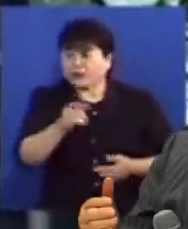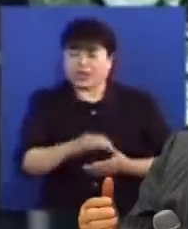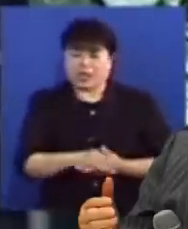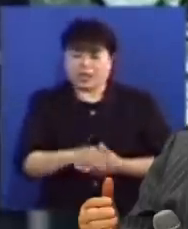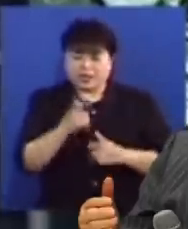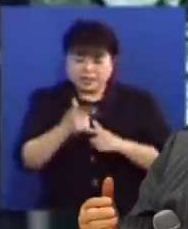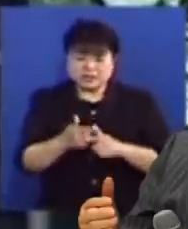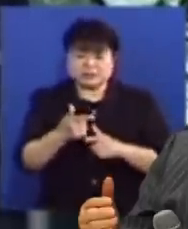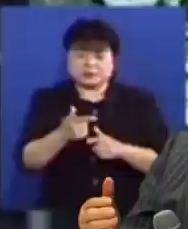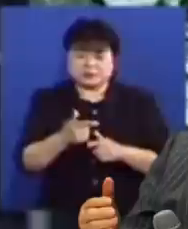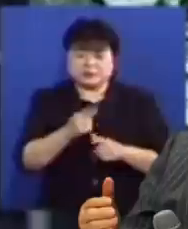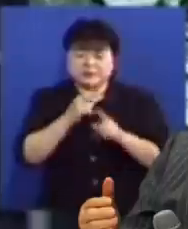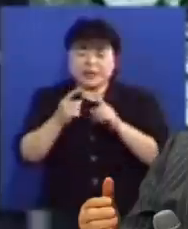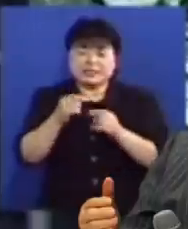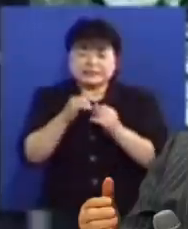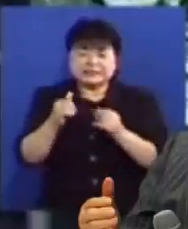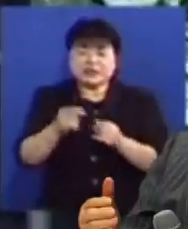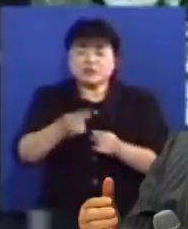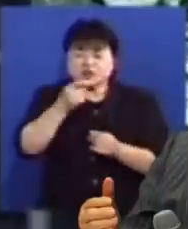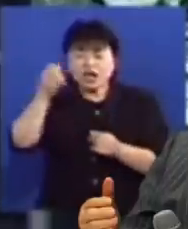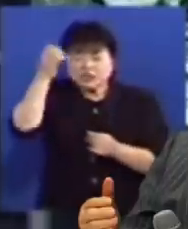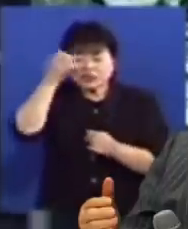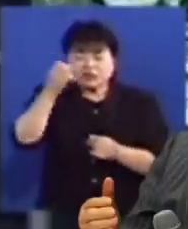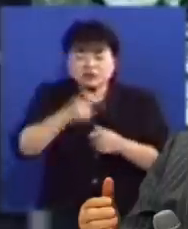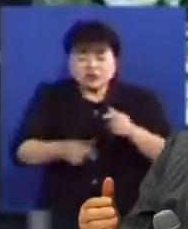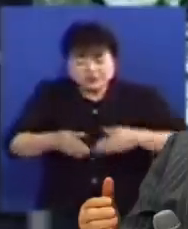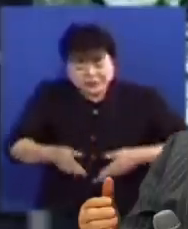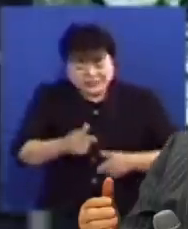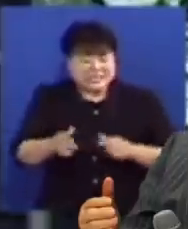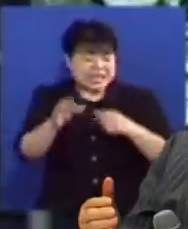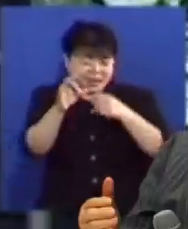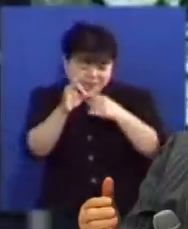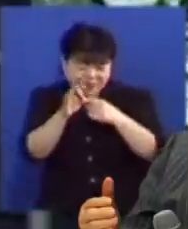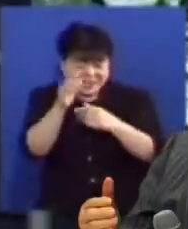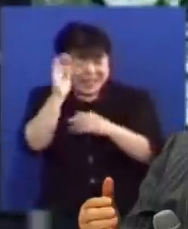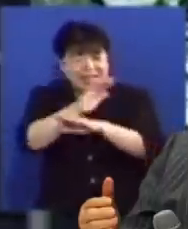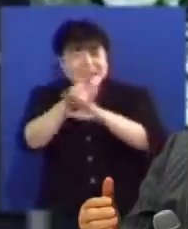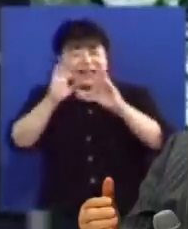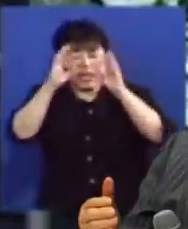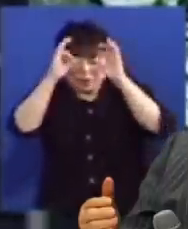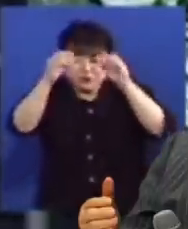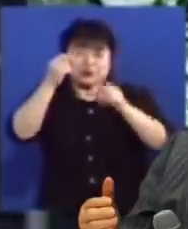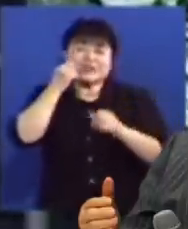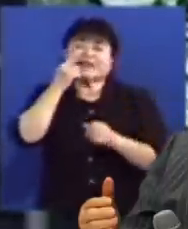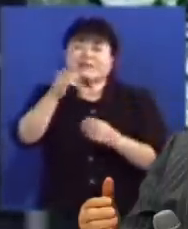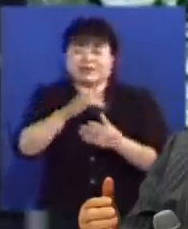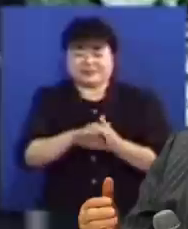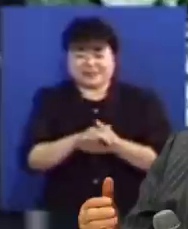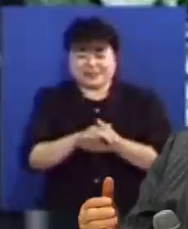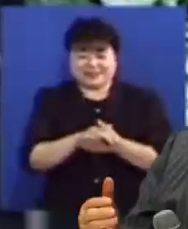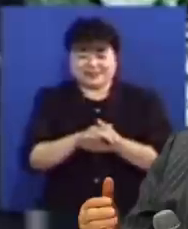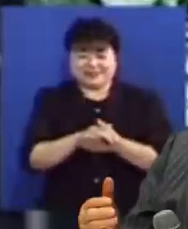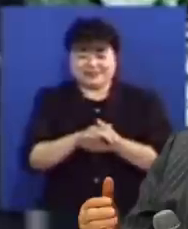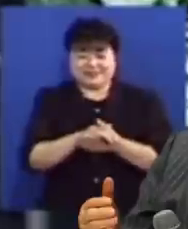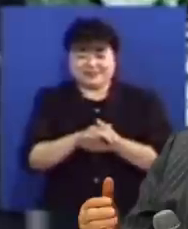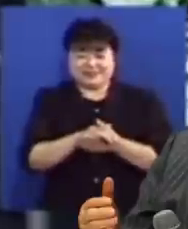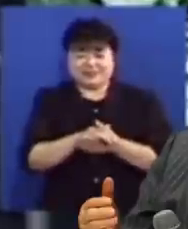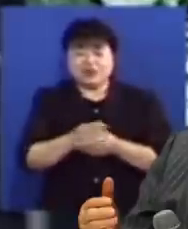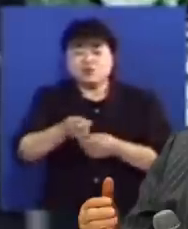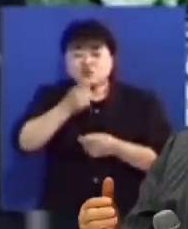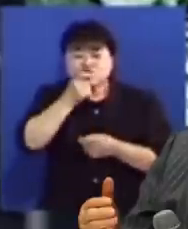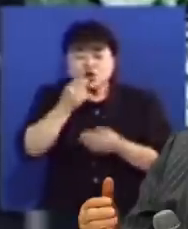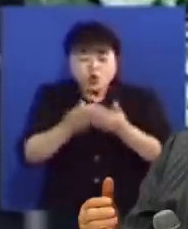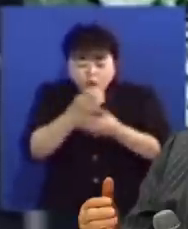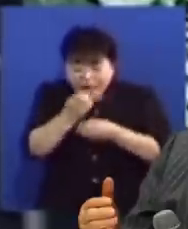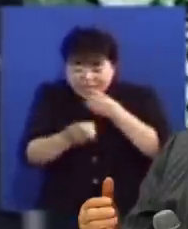예수님께서 내가 하는 말은 사람이 물과 성령으로 거듭나지 아니하면 하늘나라를 볼 수 없느냐 물이란